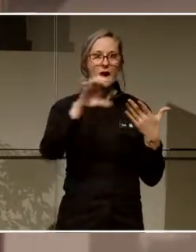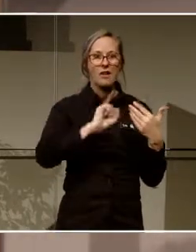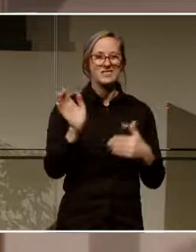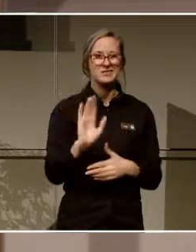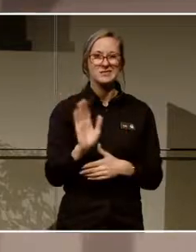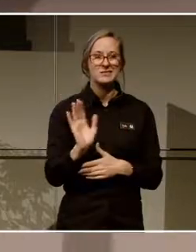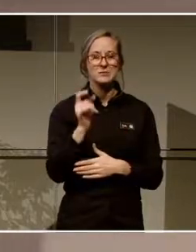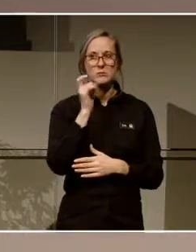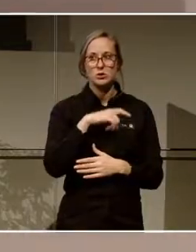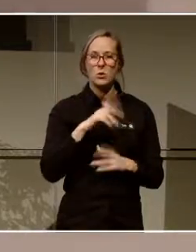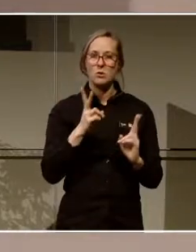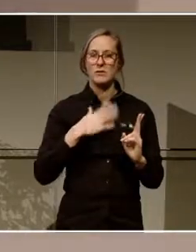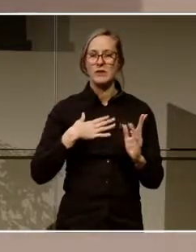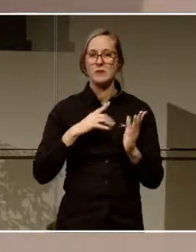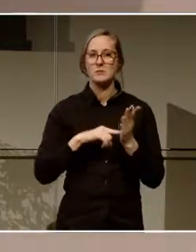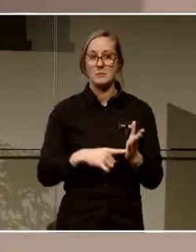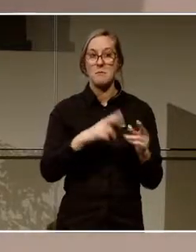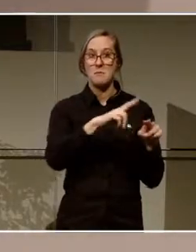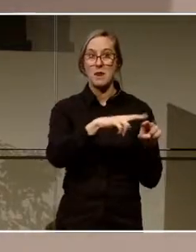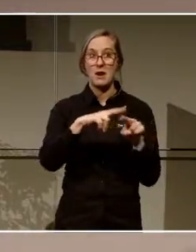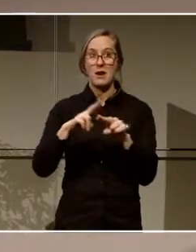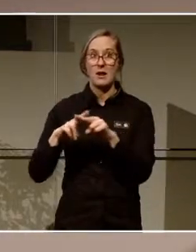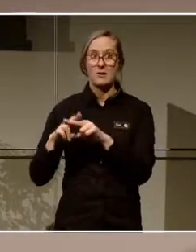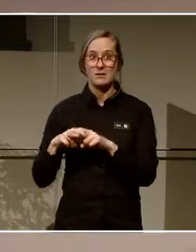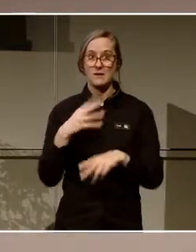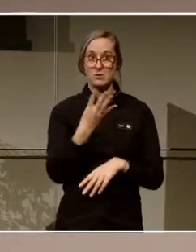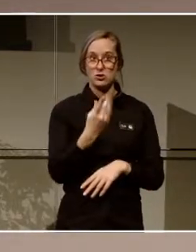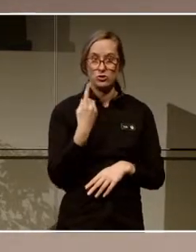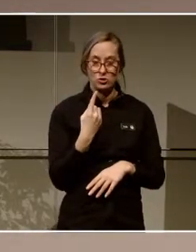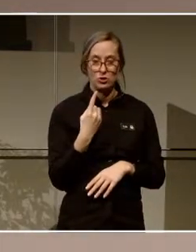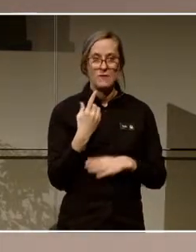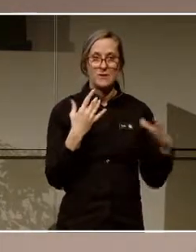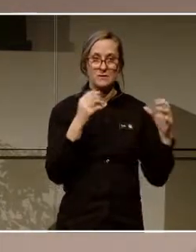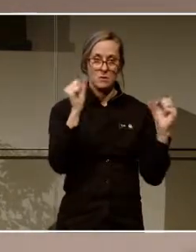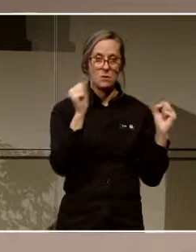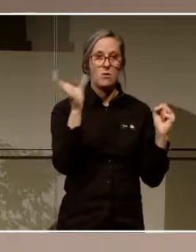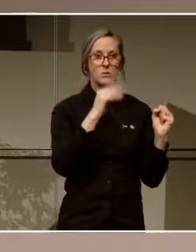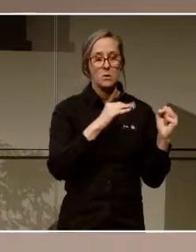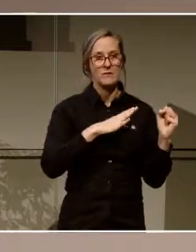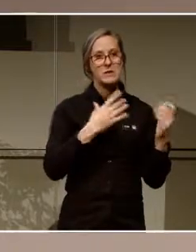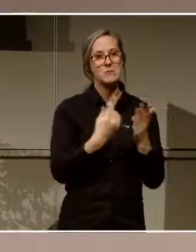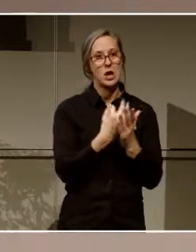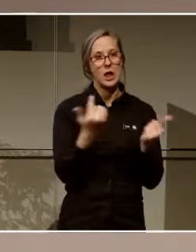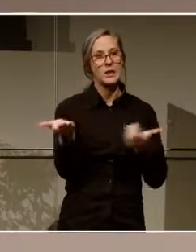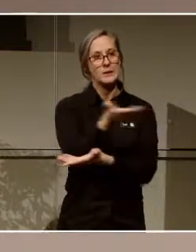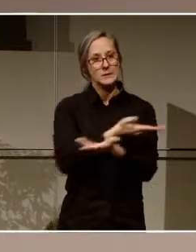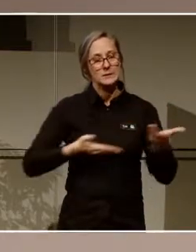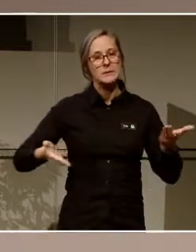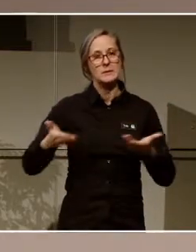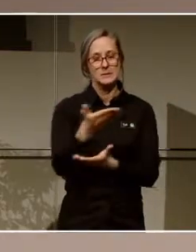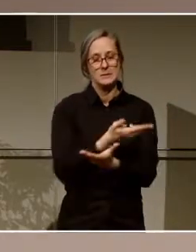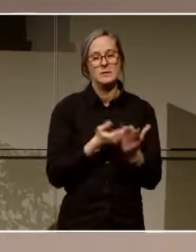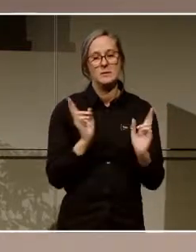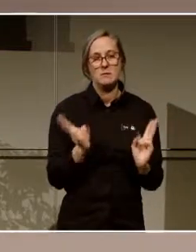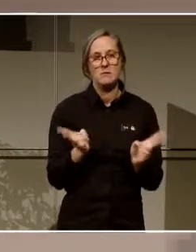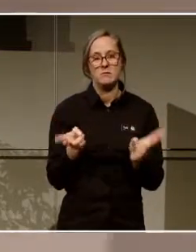Och sen, jag ska säga också om de här platserna, finns det möjlighet att samverka inom de här små kommunerna också.